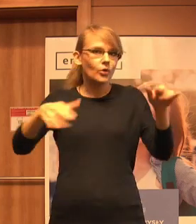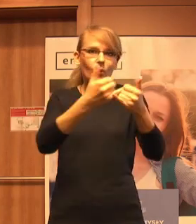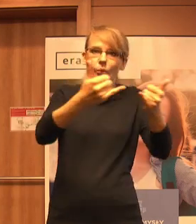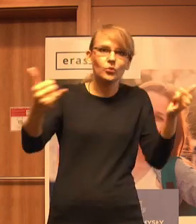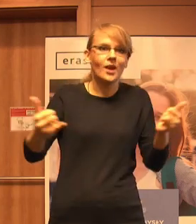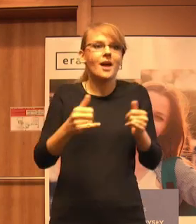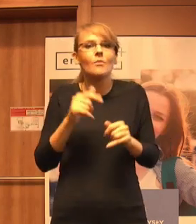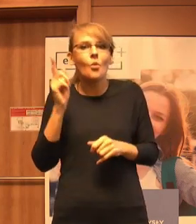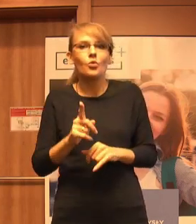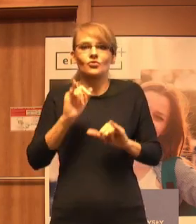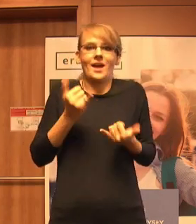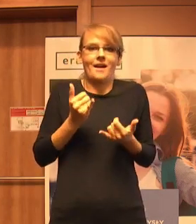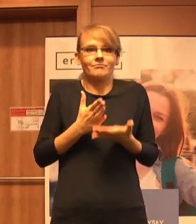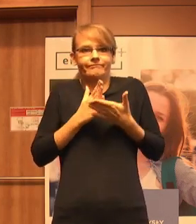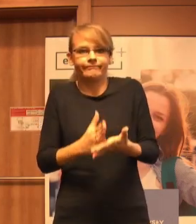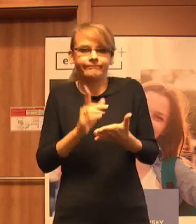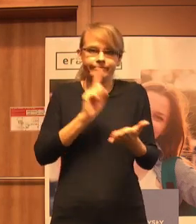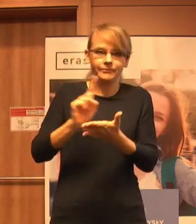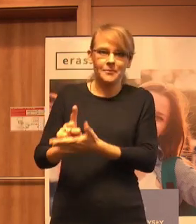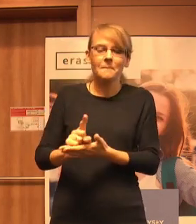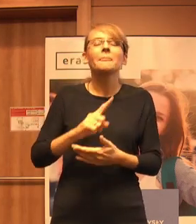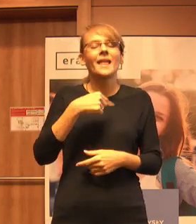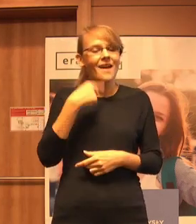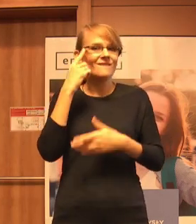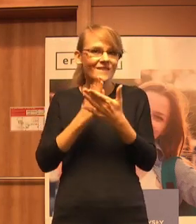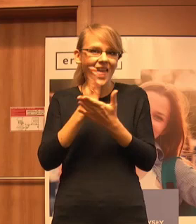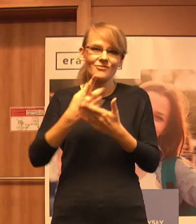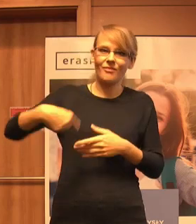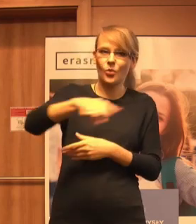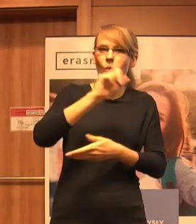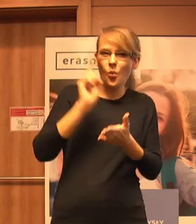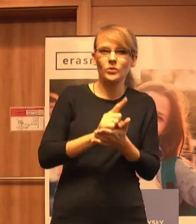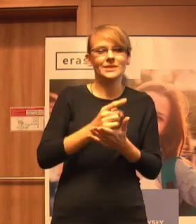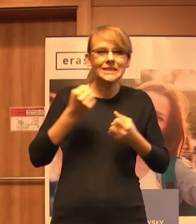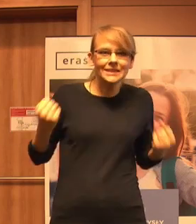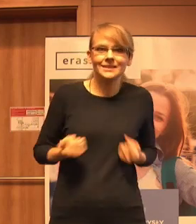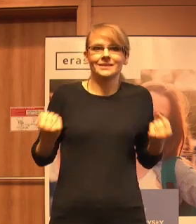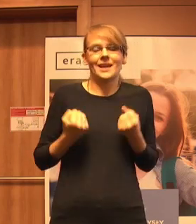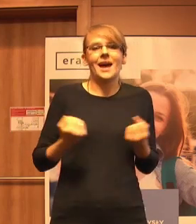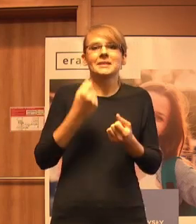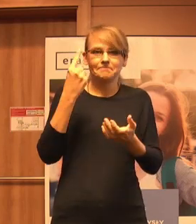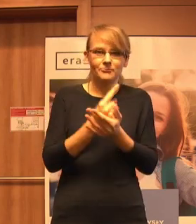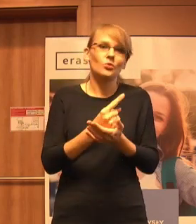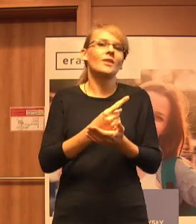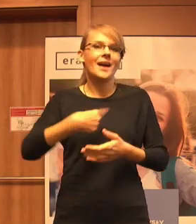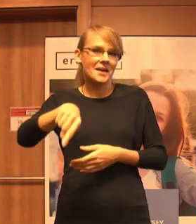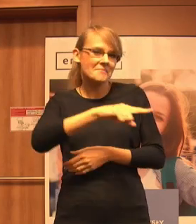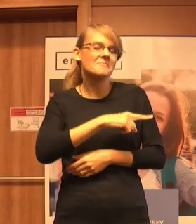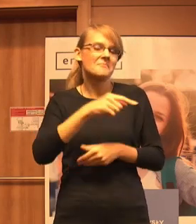Ja wierzę w nas, wierzę w Państwa i wierzę w naszą determinację, że mądrze,